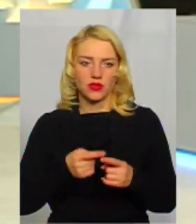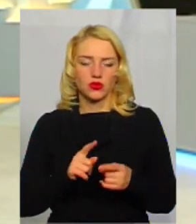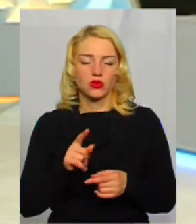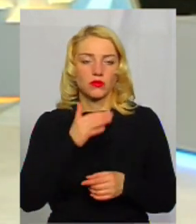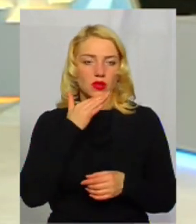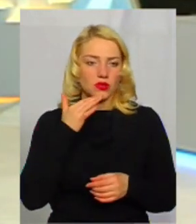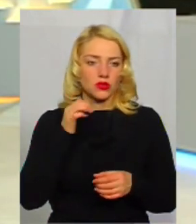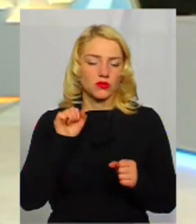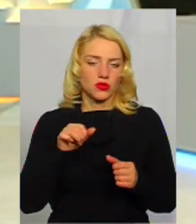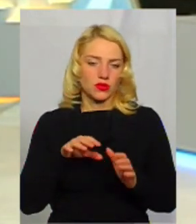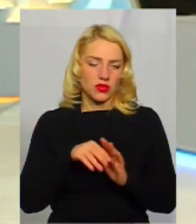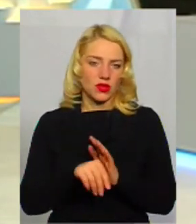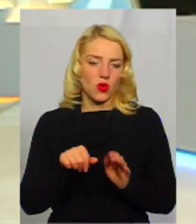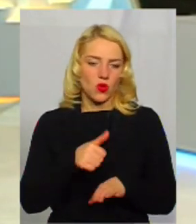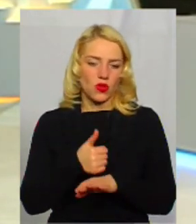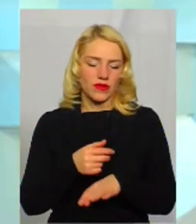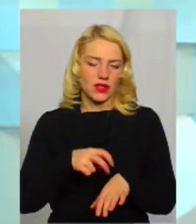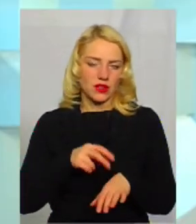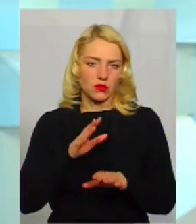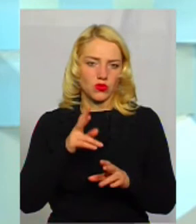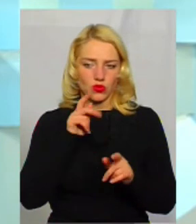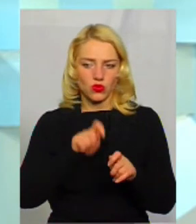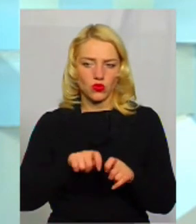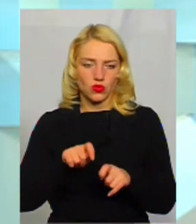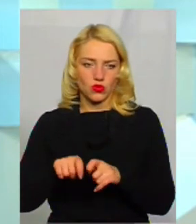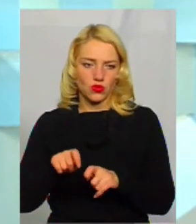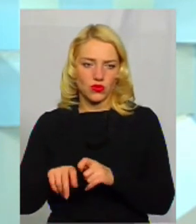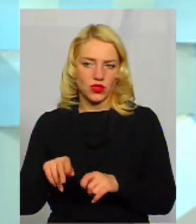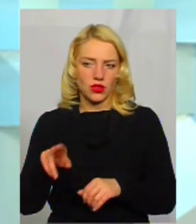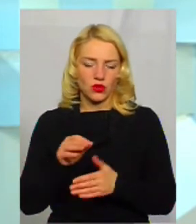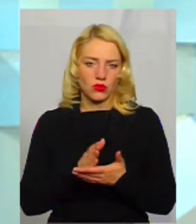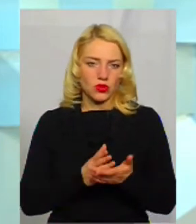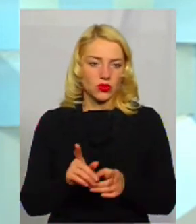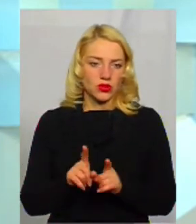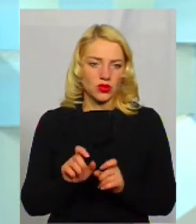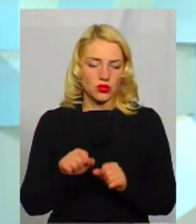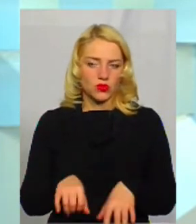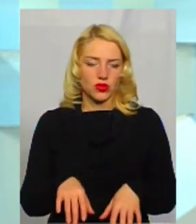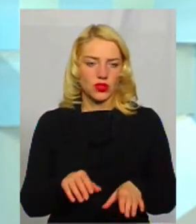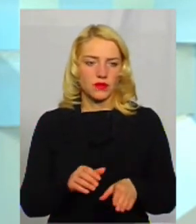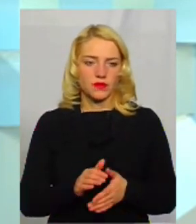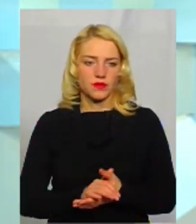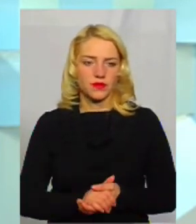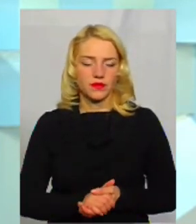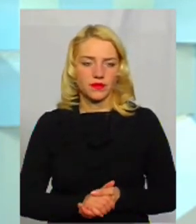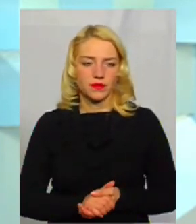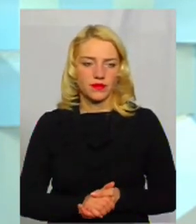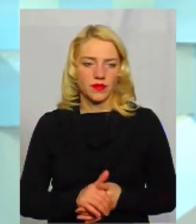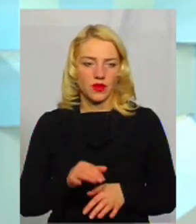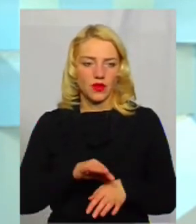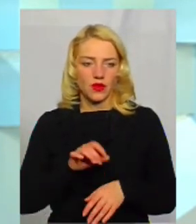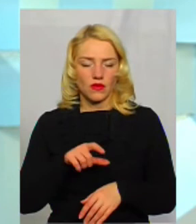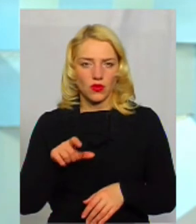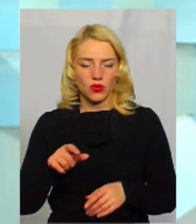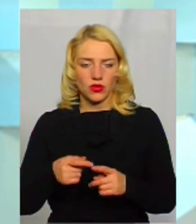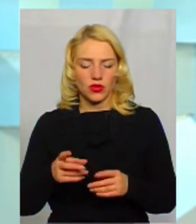головні лікарі будуть конкурувати, як надавати допослуг. Можна і хворих